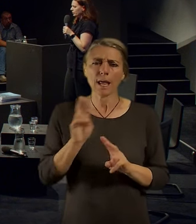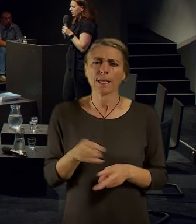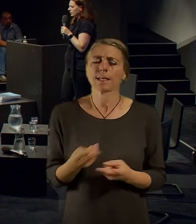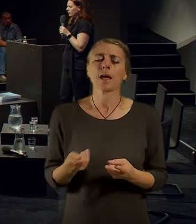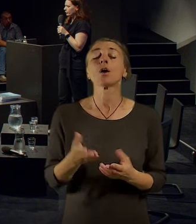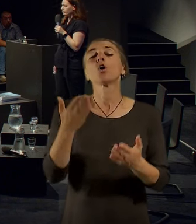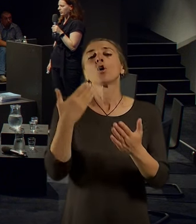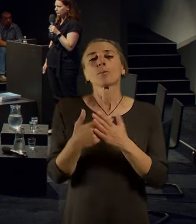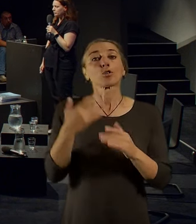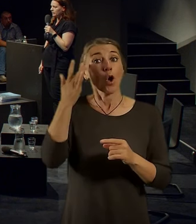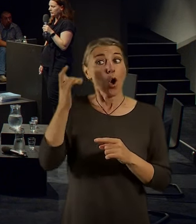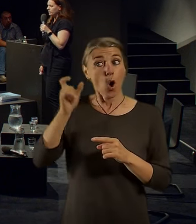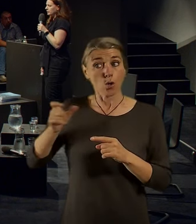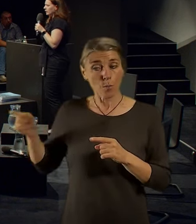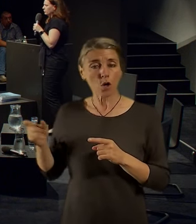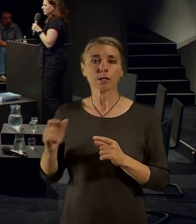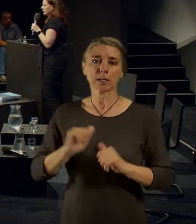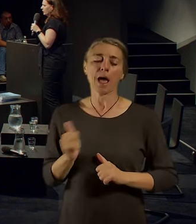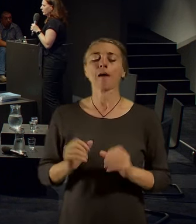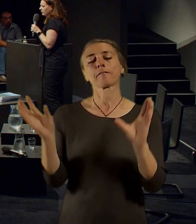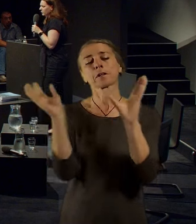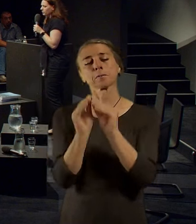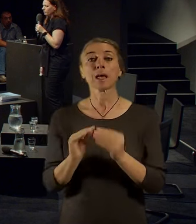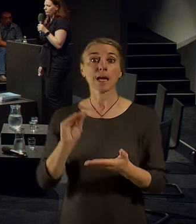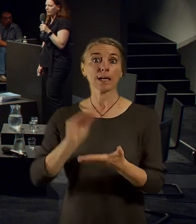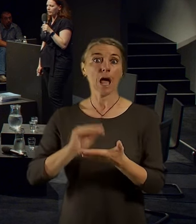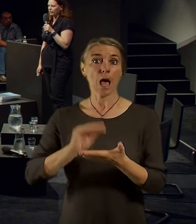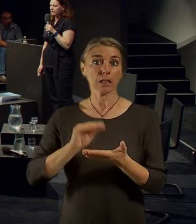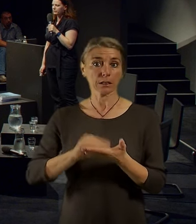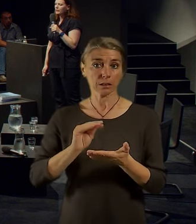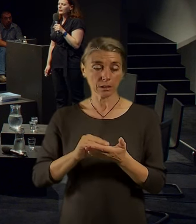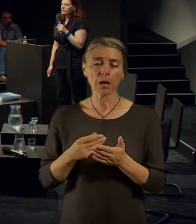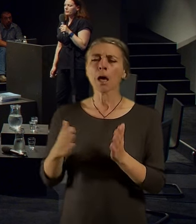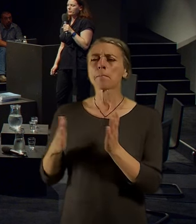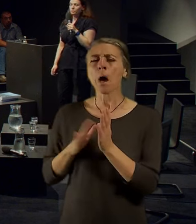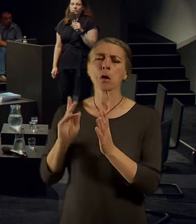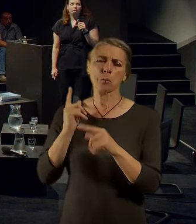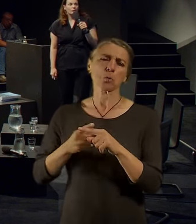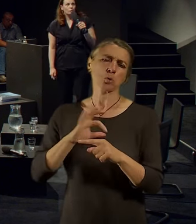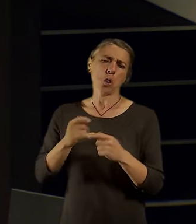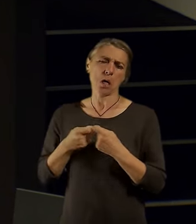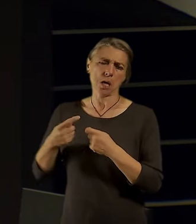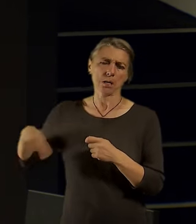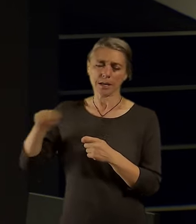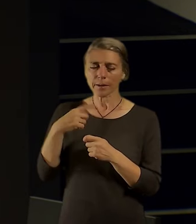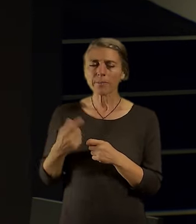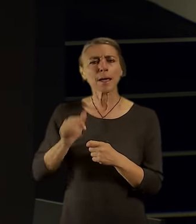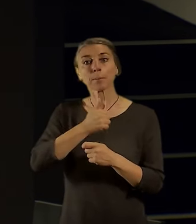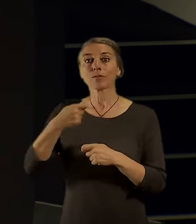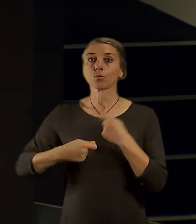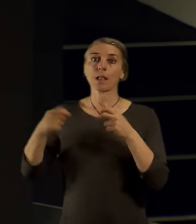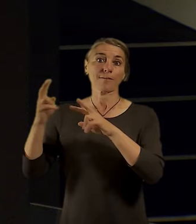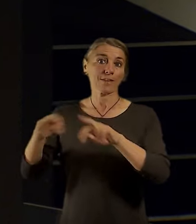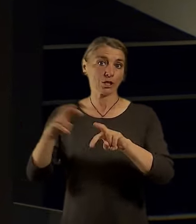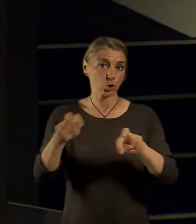autoři jednoho grantu, který tady v České republice byl, pan psor Majer a kolektiv, udělali takovou analýzu, ze